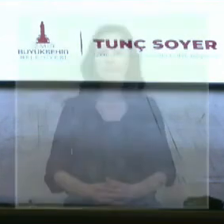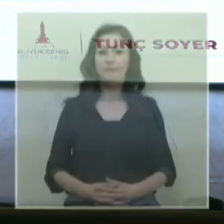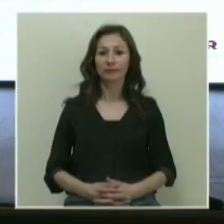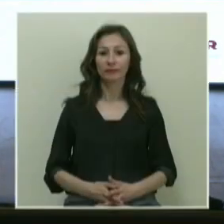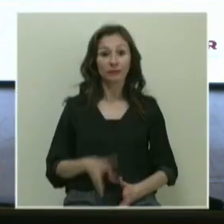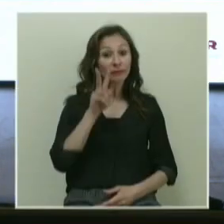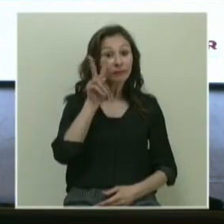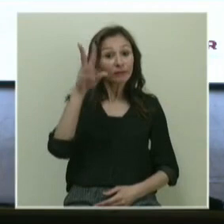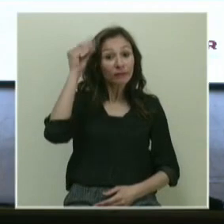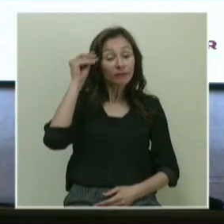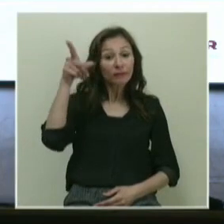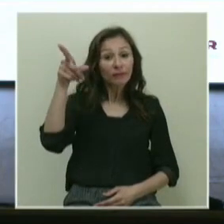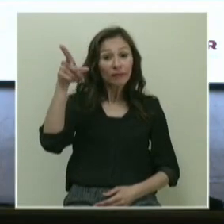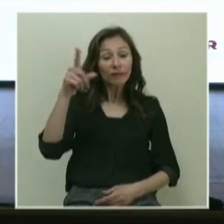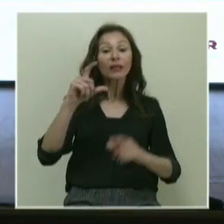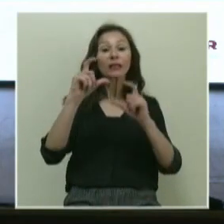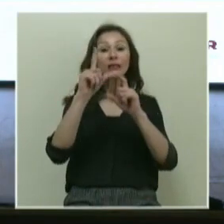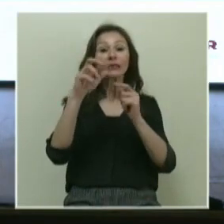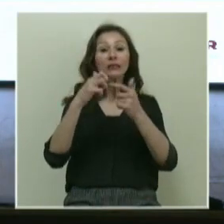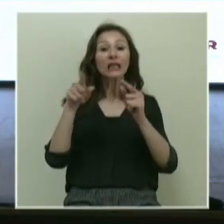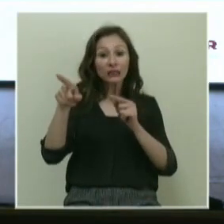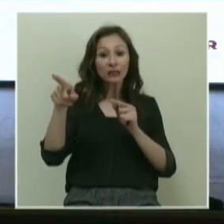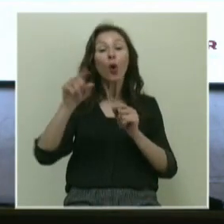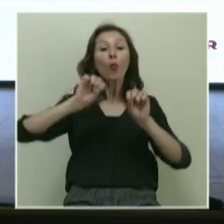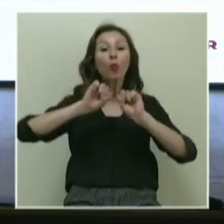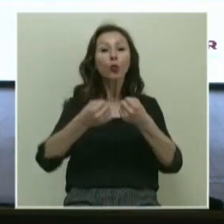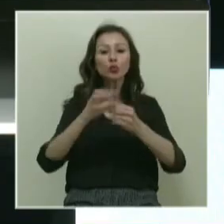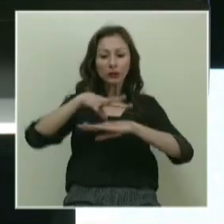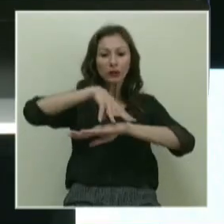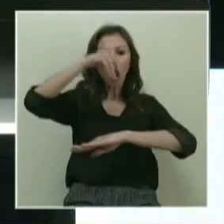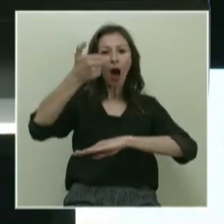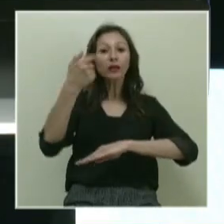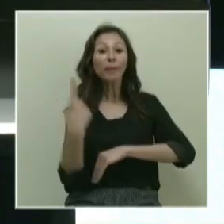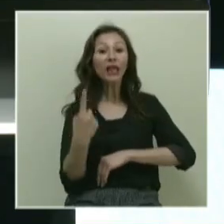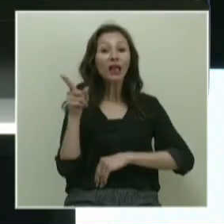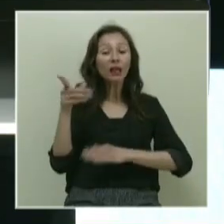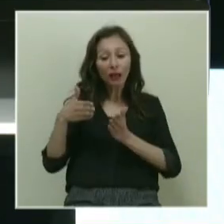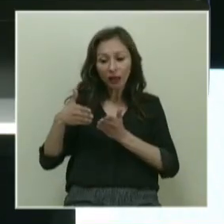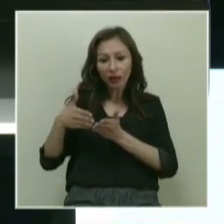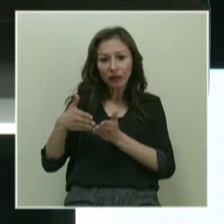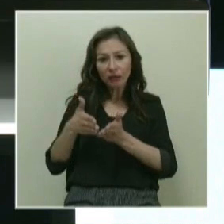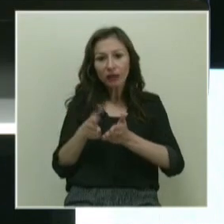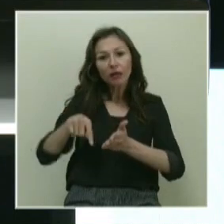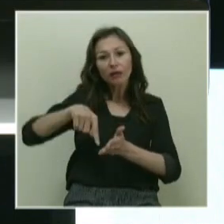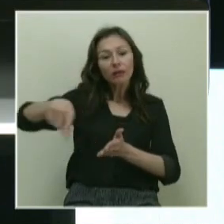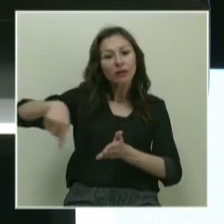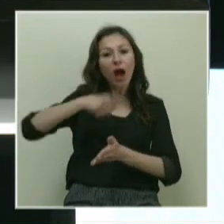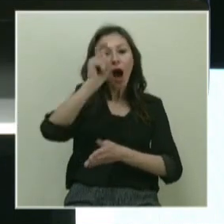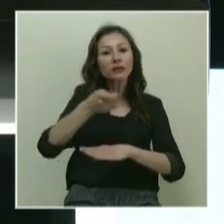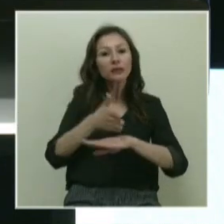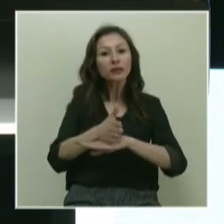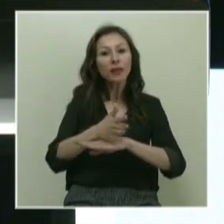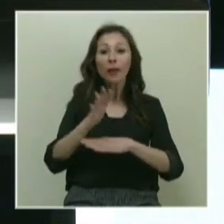tarafına baktığınızda, altıda biri görüyorsunuz. Buzdağının altıda biri suyun üstünde. Aşağısı, asıl mesele